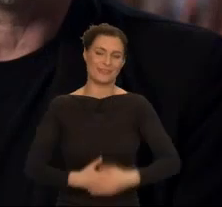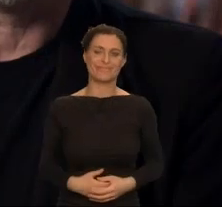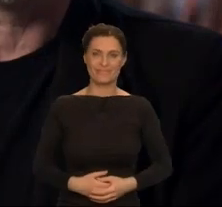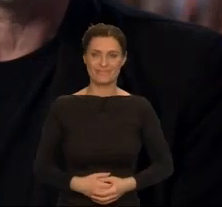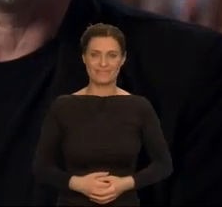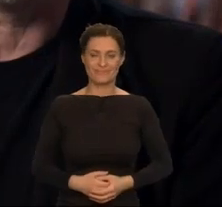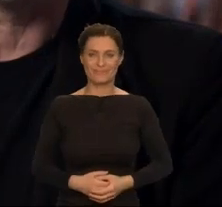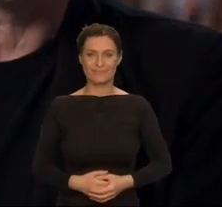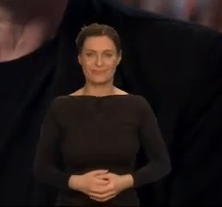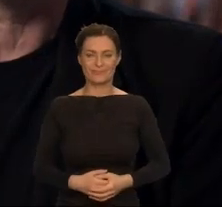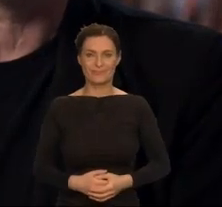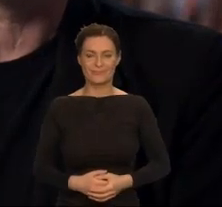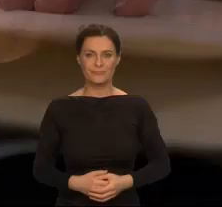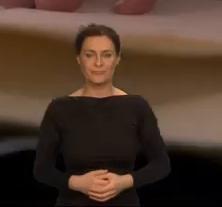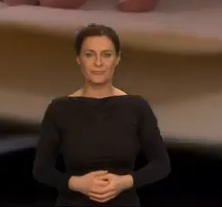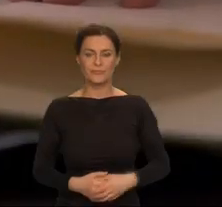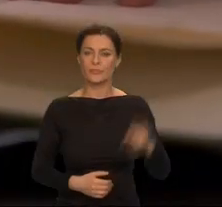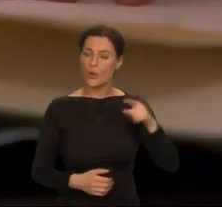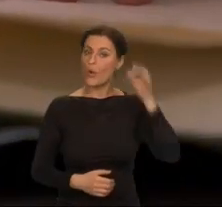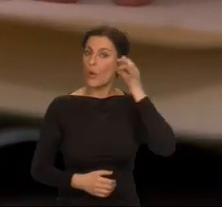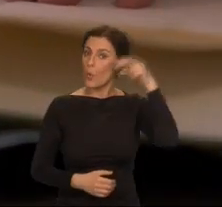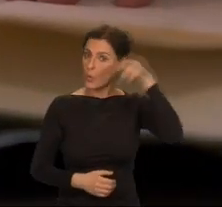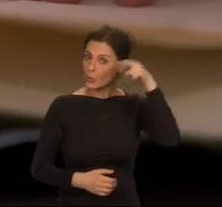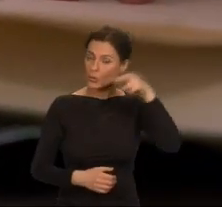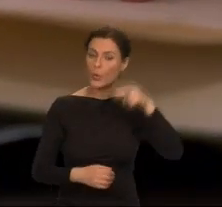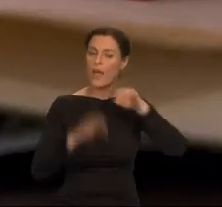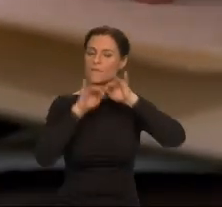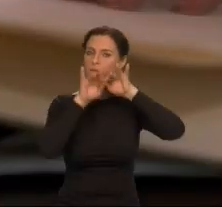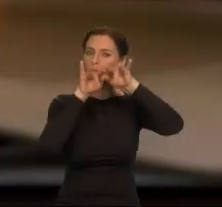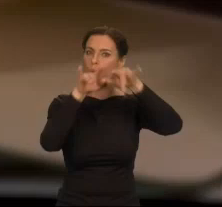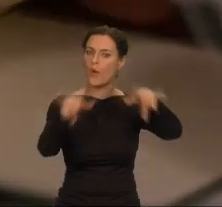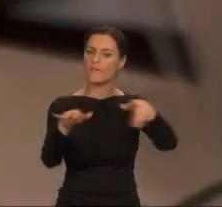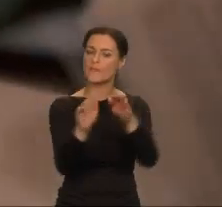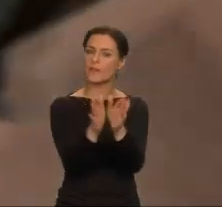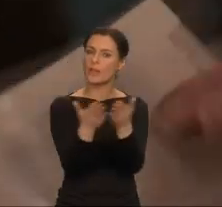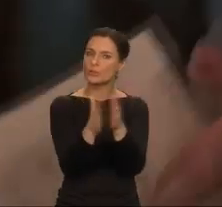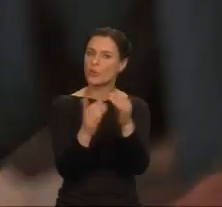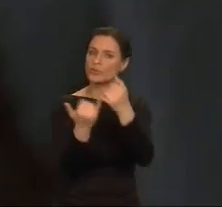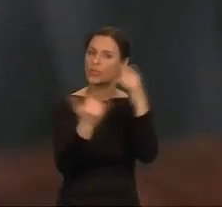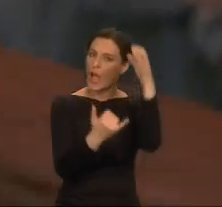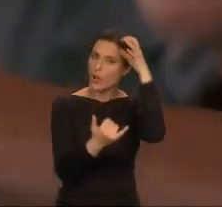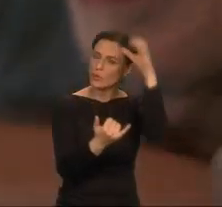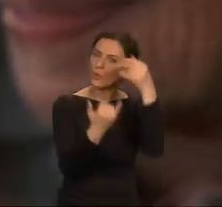Wpływ Ursula Le Guin na współczesnych pisarzy jest niezaprzeczalny.